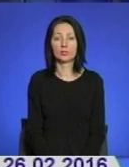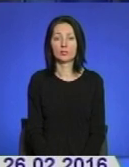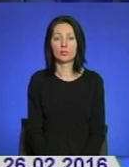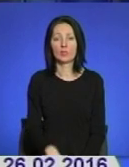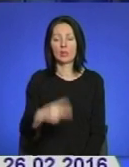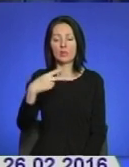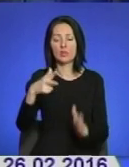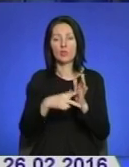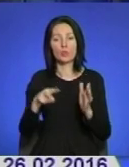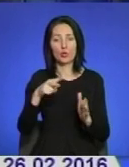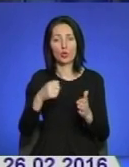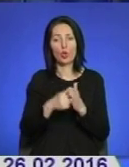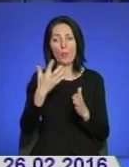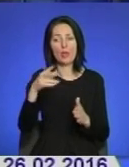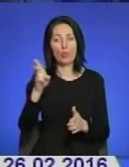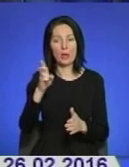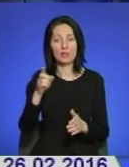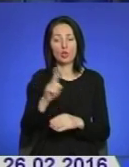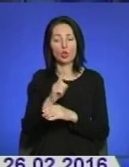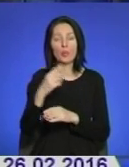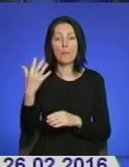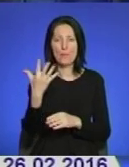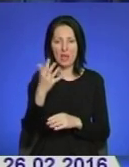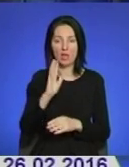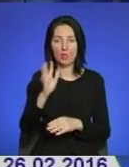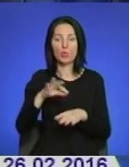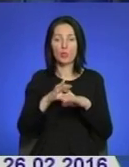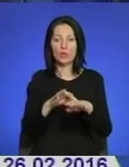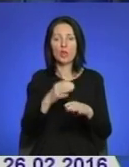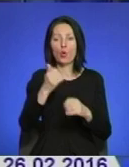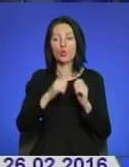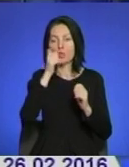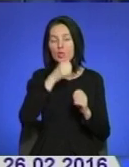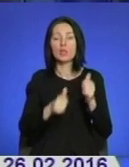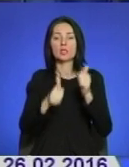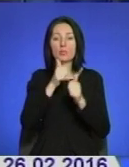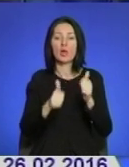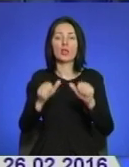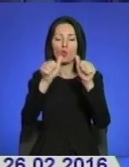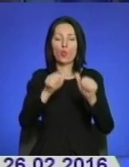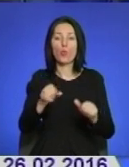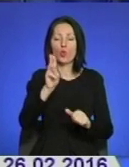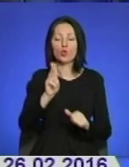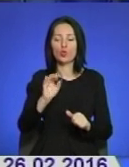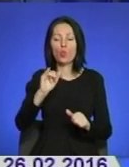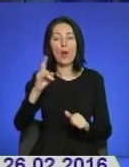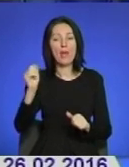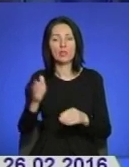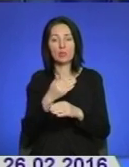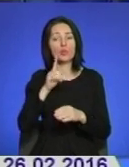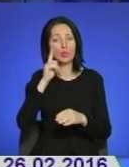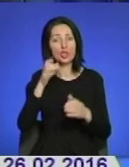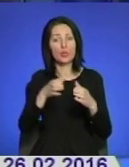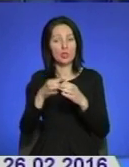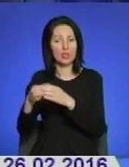З 28 лютого по 5 березня у Тернополі в п'яти проходитимуть щорічні змагання Кубу Шухевича між молодіжними організаціями міста.